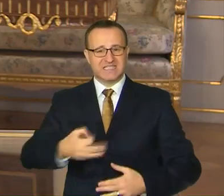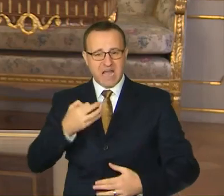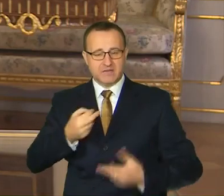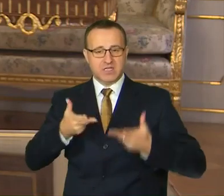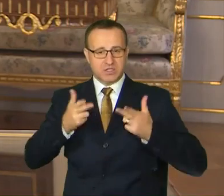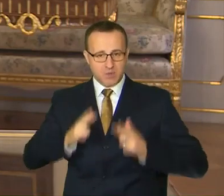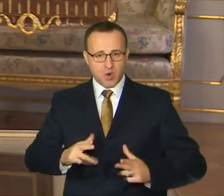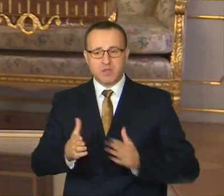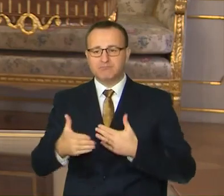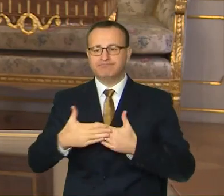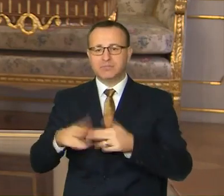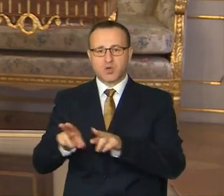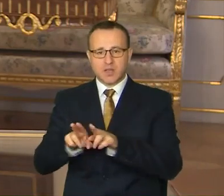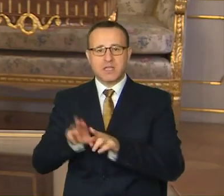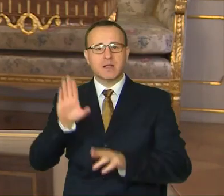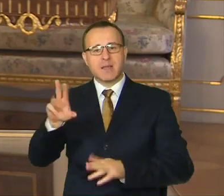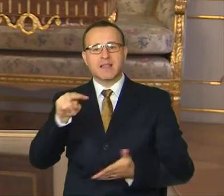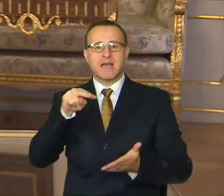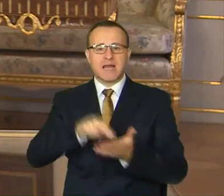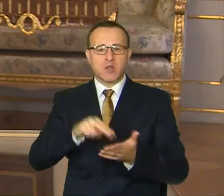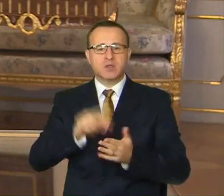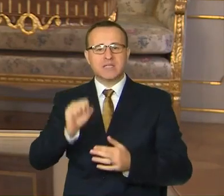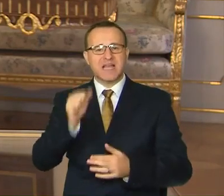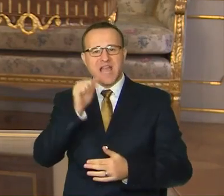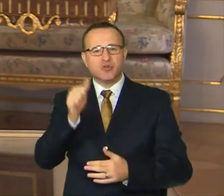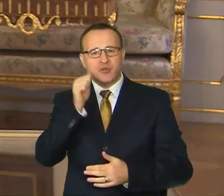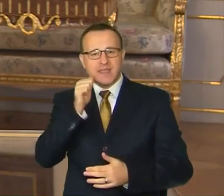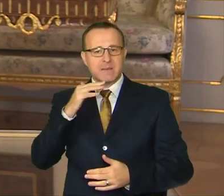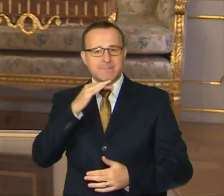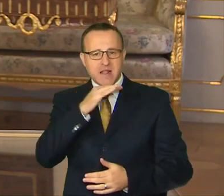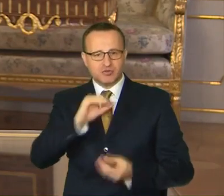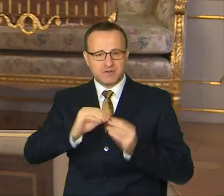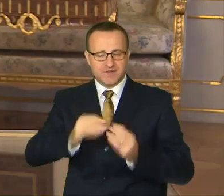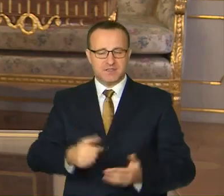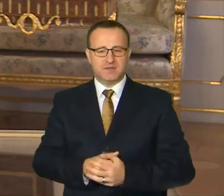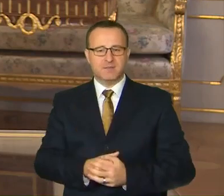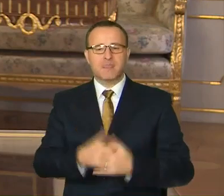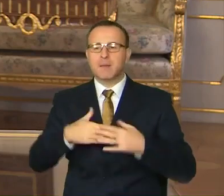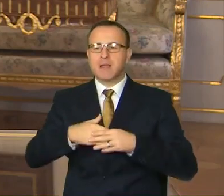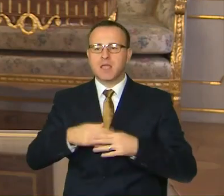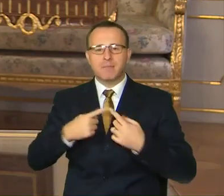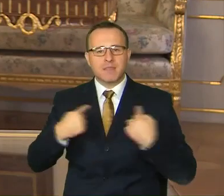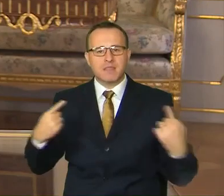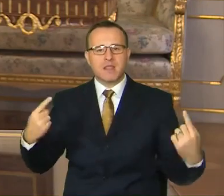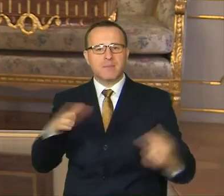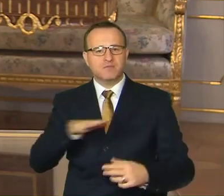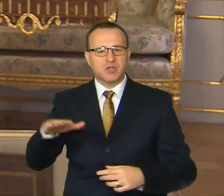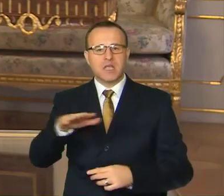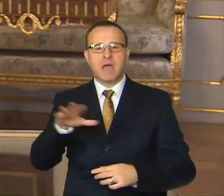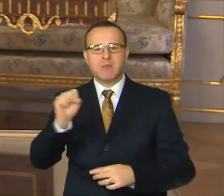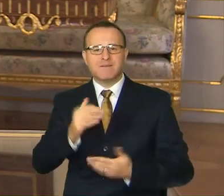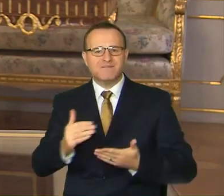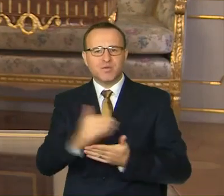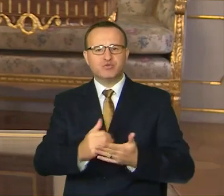najbližších, nech máte radosť z maličkostí, ktoré utvárajú našu každodennosť. Prajem nám všetkým, aby sme využili